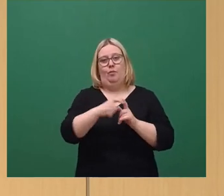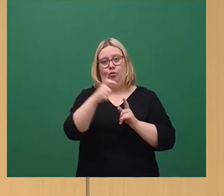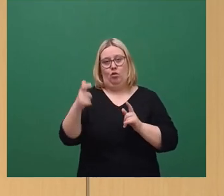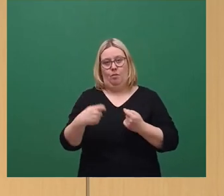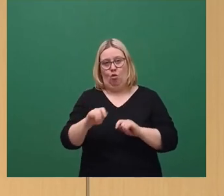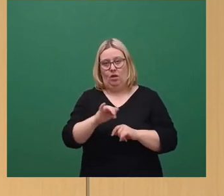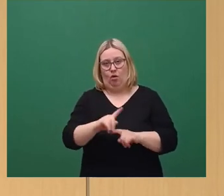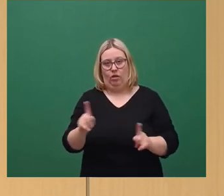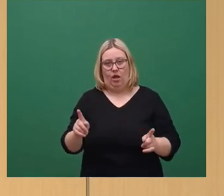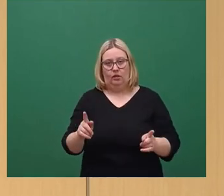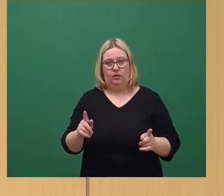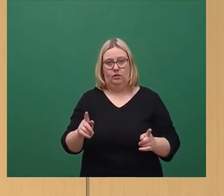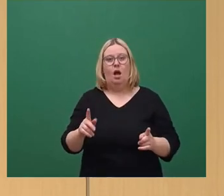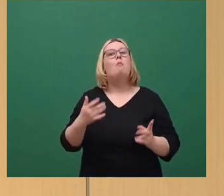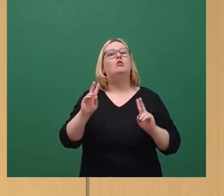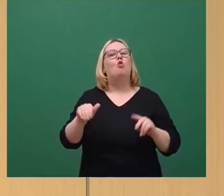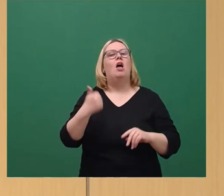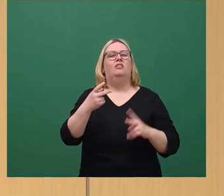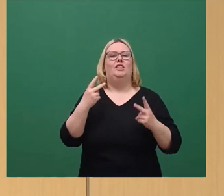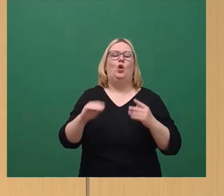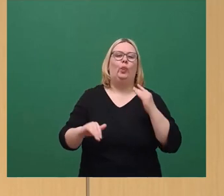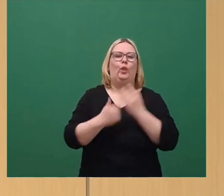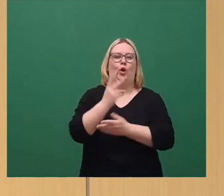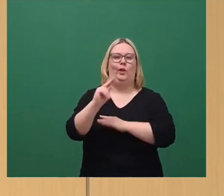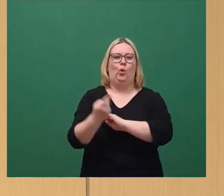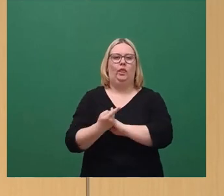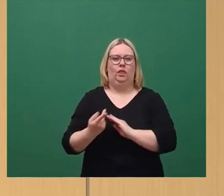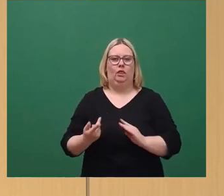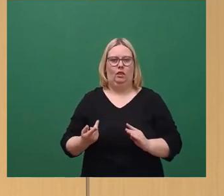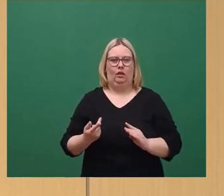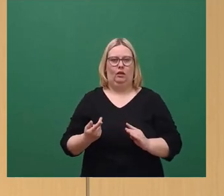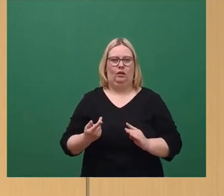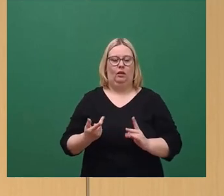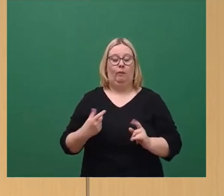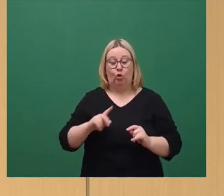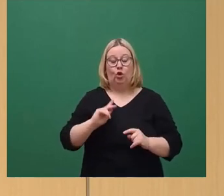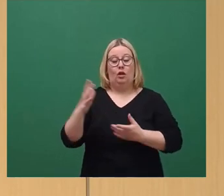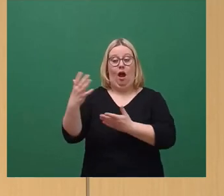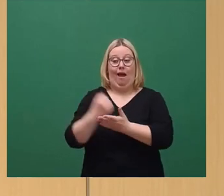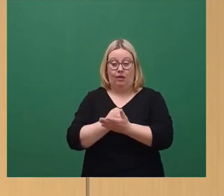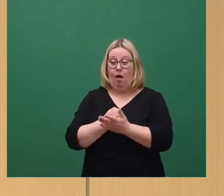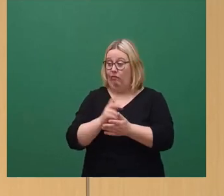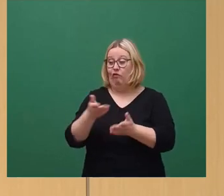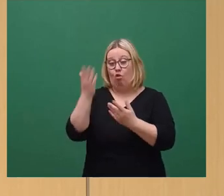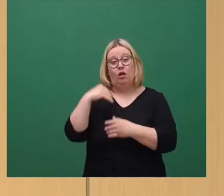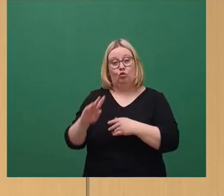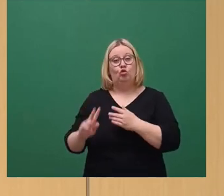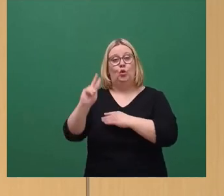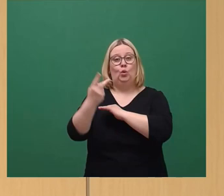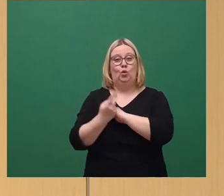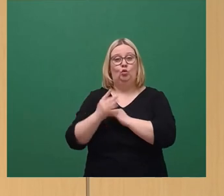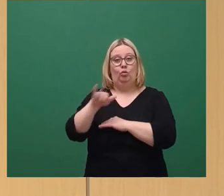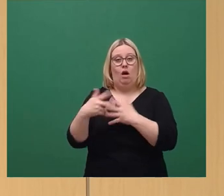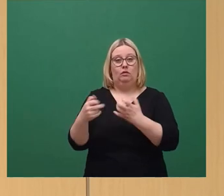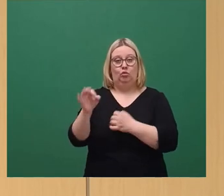machen, man muss neue Kunden gewinnen, weil wir haben ja jetzt gerade in der Debatte intensiv gehört, die Einnahmen kommen im Wesentlichen durch die Kunden über 80 Prozent.